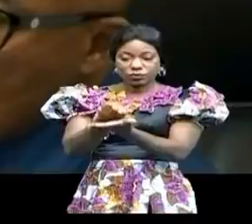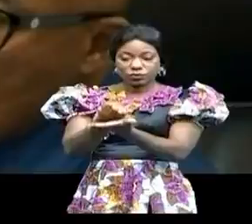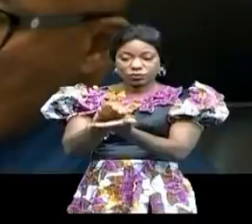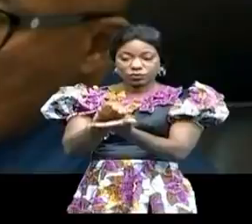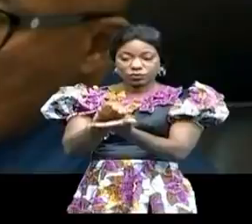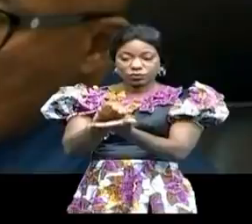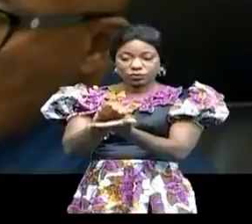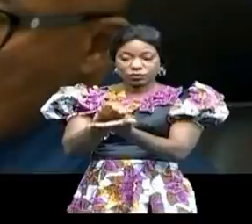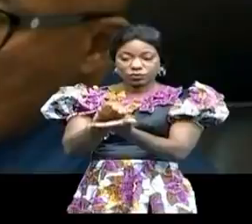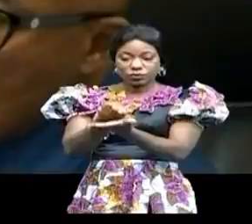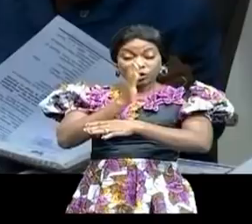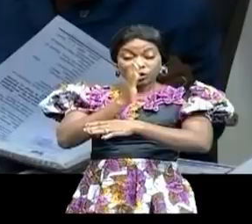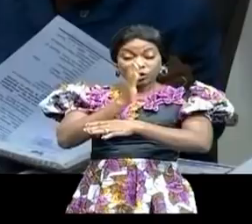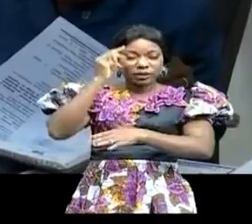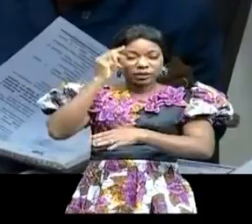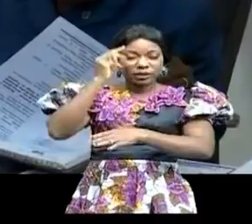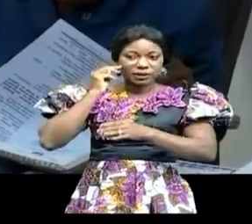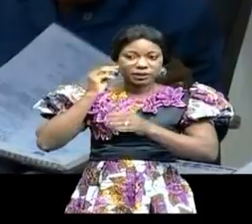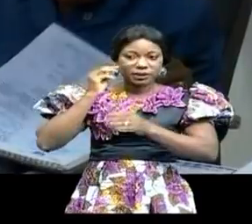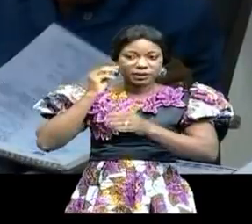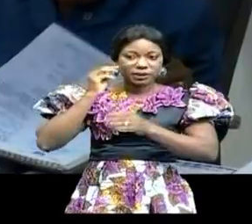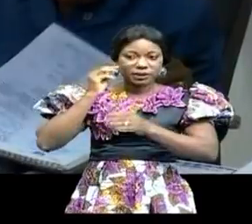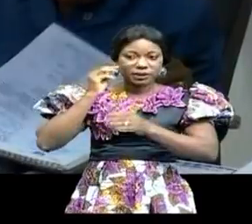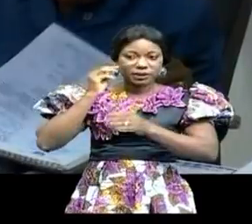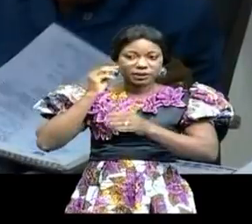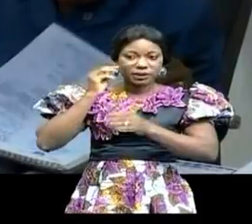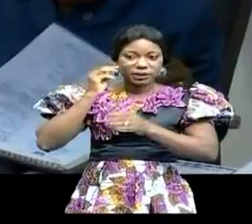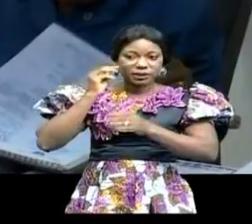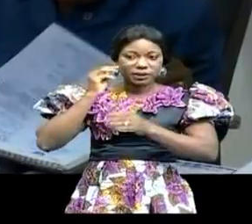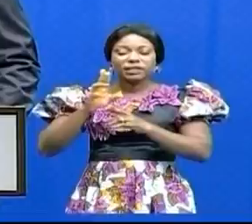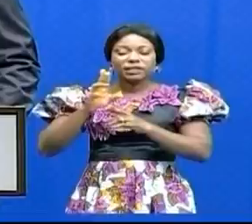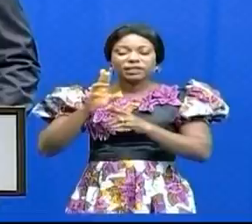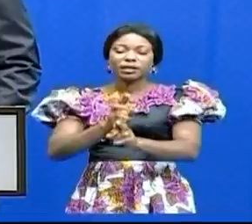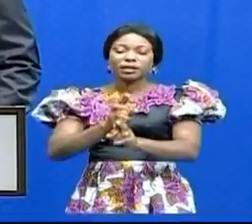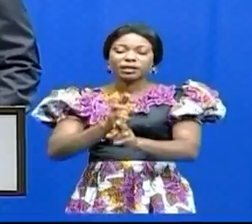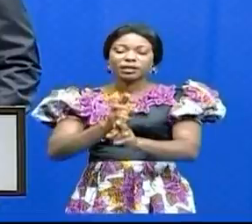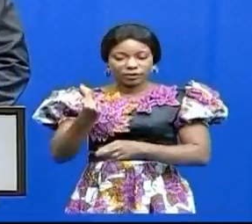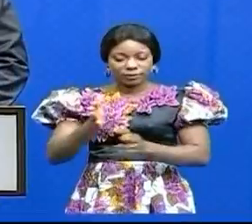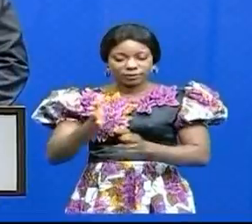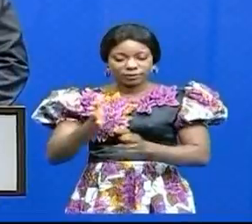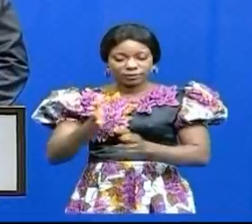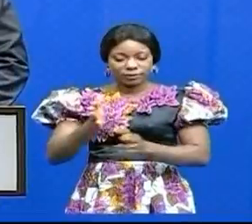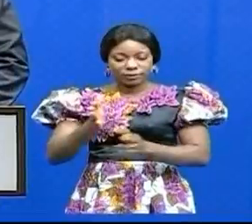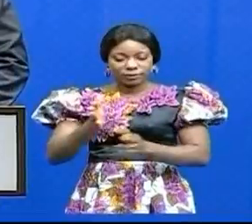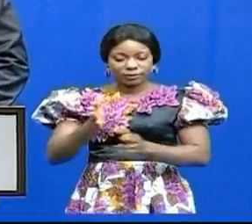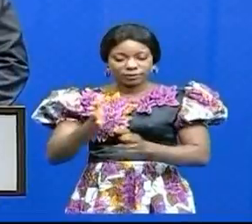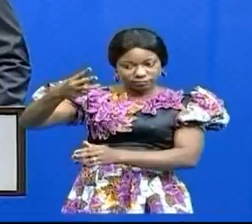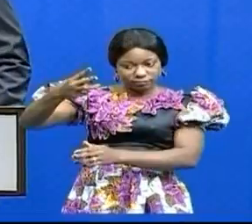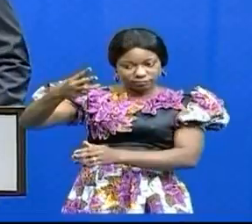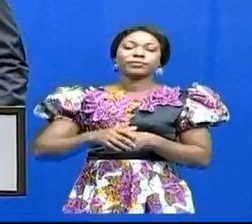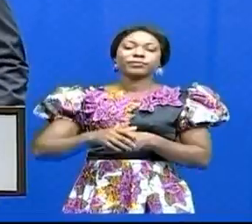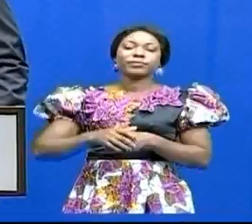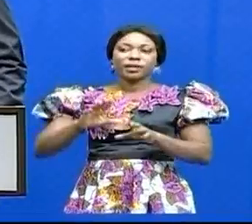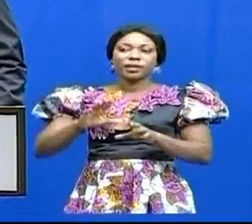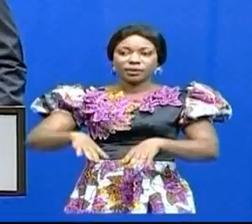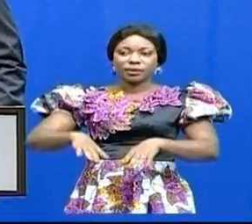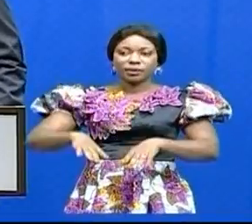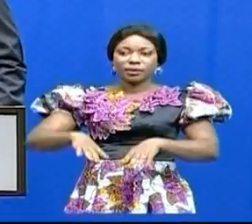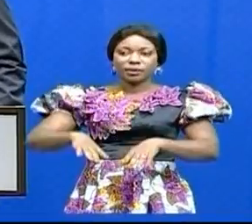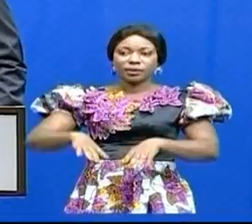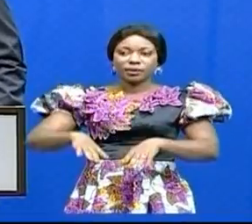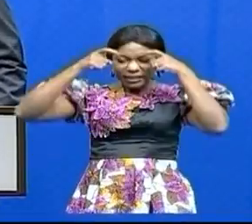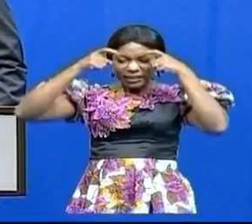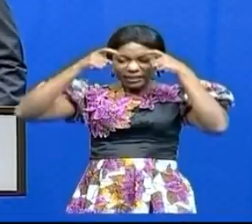Le conseil a pris acte de ce rapport. Trois, approbation d'un relevé des décisions